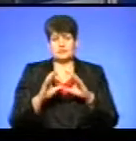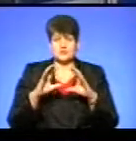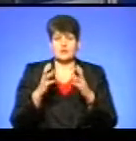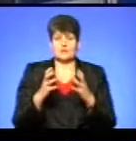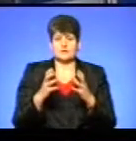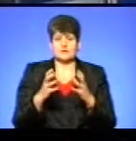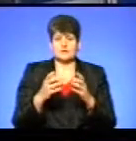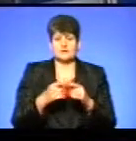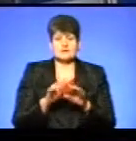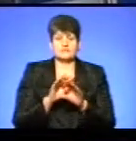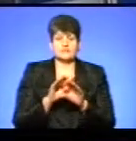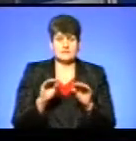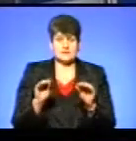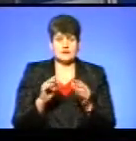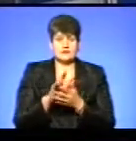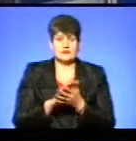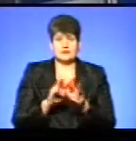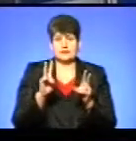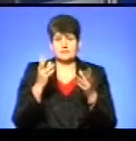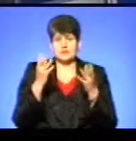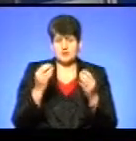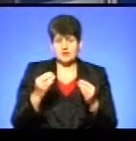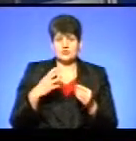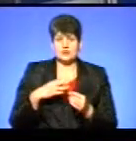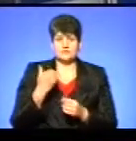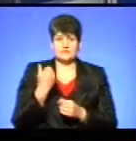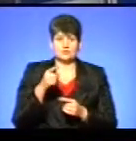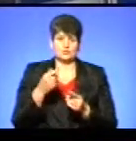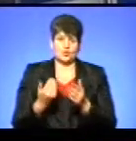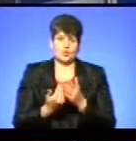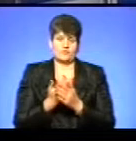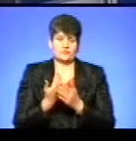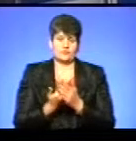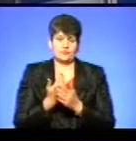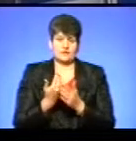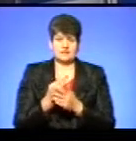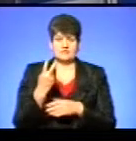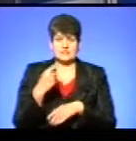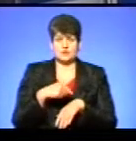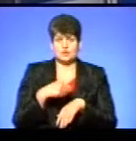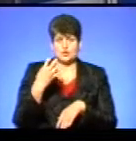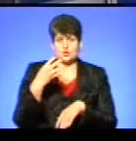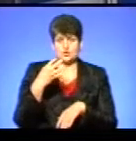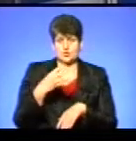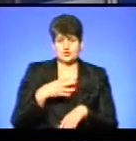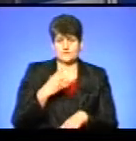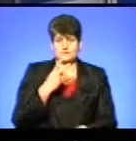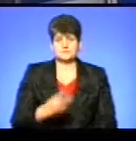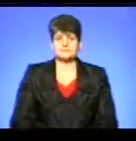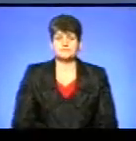І на цьому в мене все. Далі в ефірі «Тема дня». Я ж чекатиму вас тут з оновленим випуском новин о 20.40. Дочекайтеся.